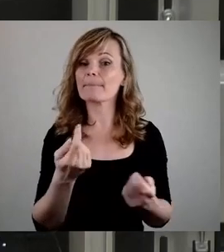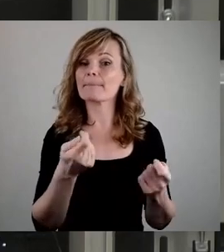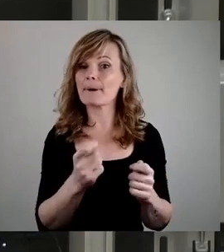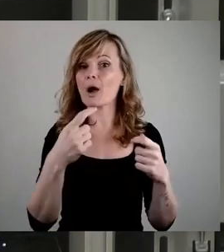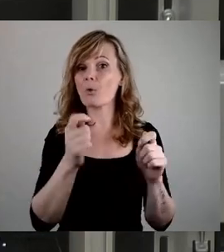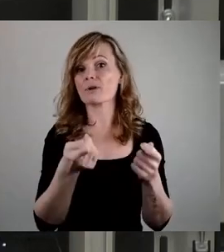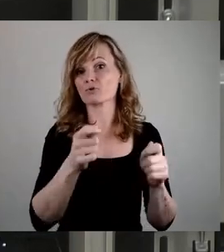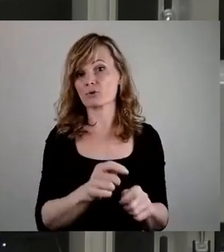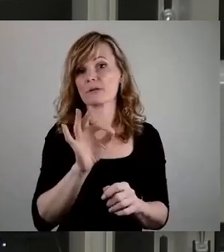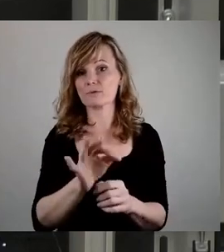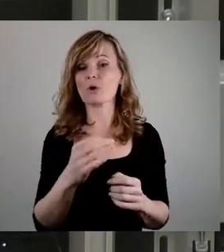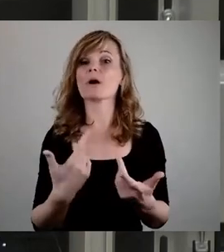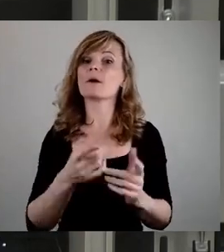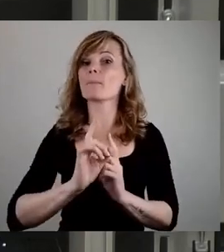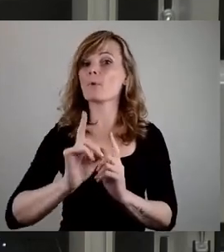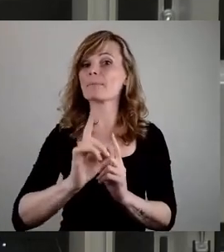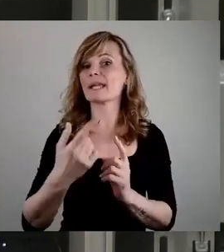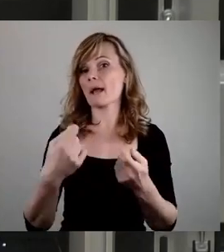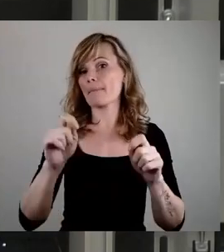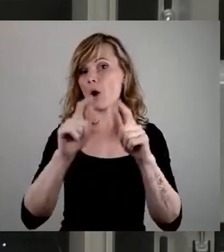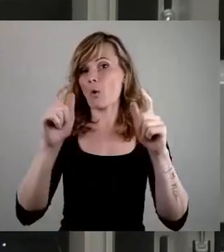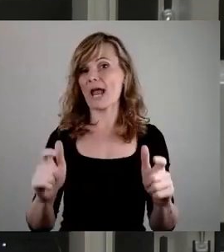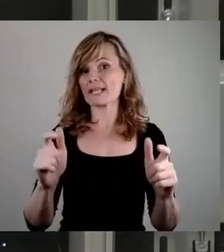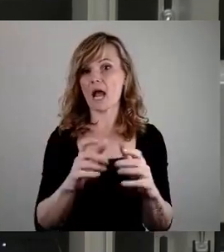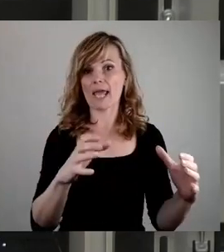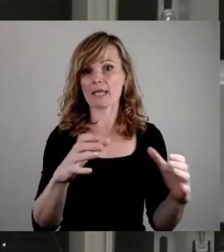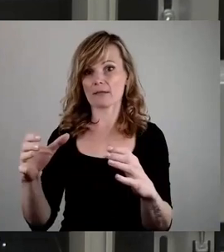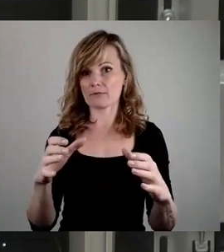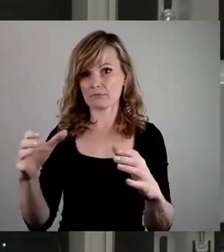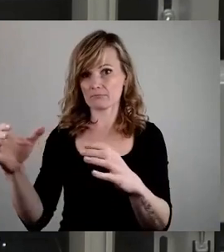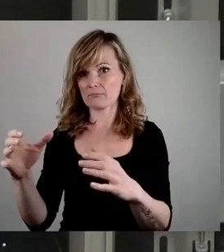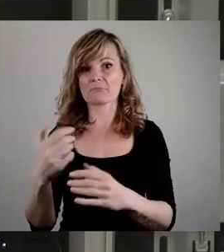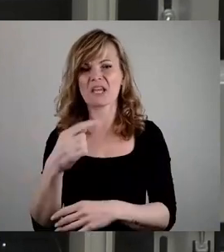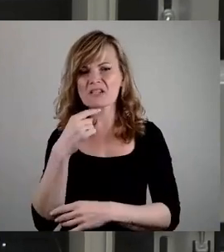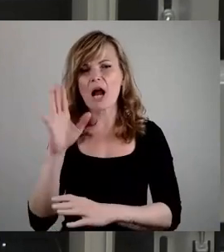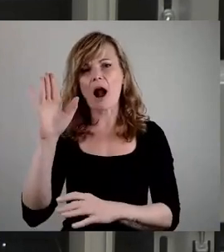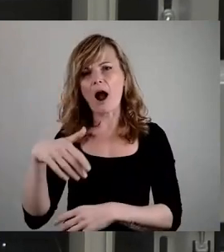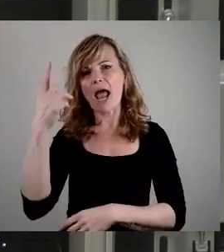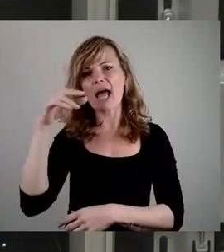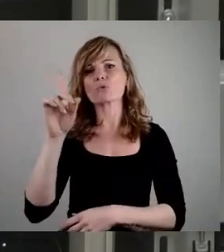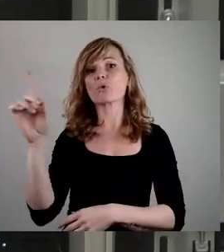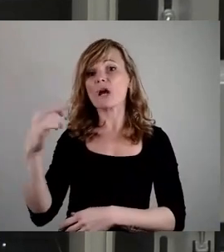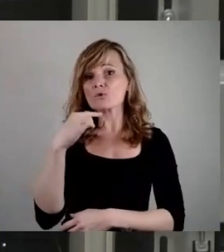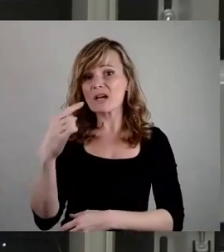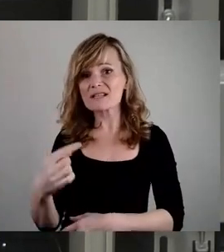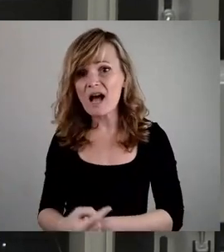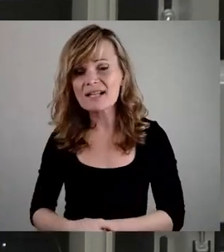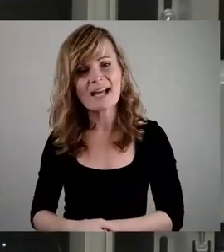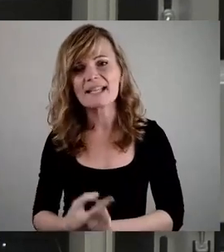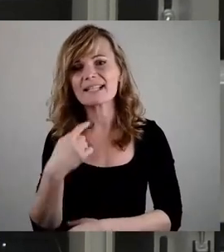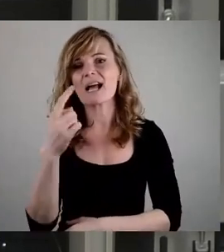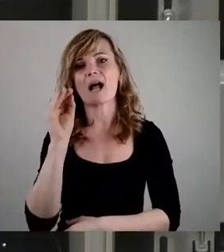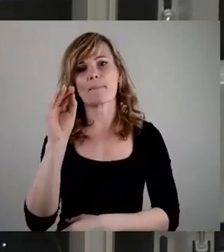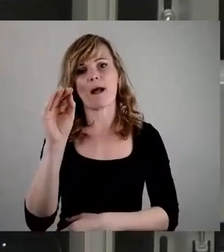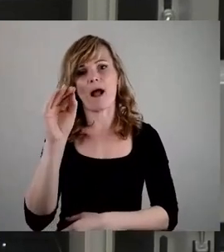Und wenn Sie sich jetzt zurücklehnen und sagen, na wieso, Herr Donhauser hat aber gesagt, dann sage ich immer, was er mir geschrieben hat. Und jetzt bin ich im tiefsten